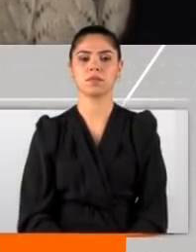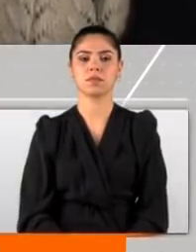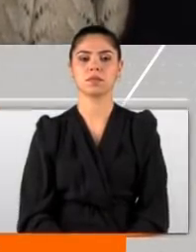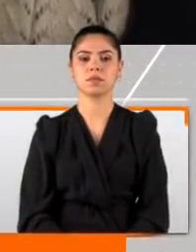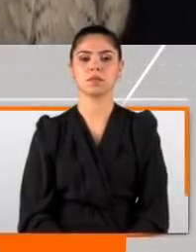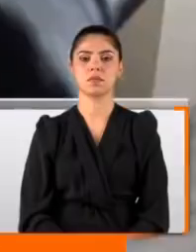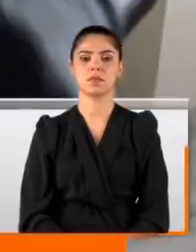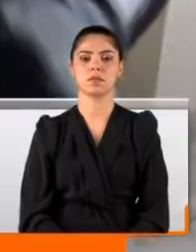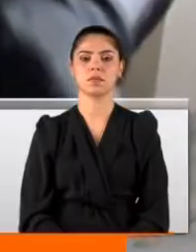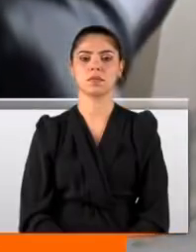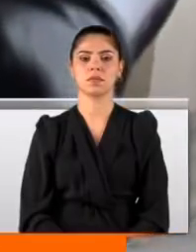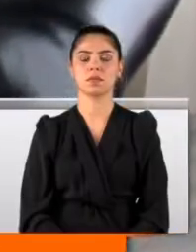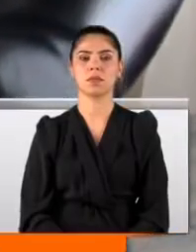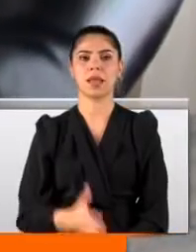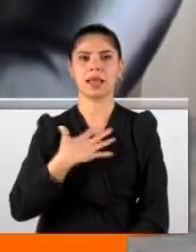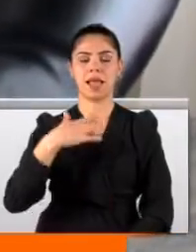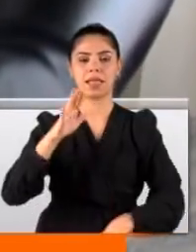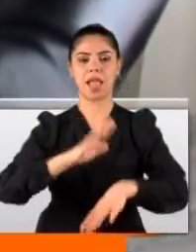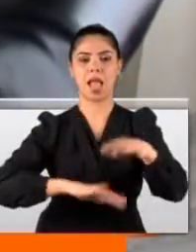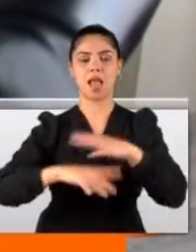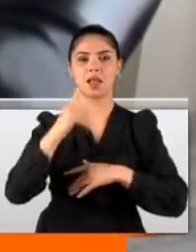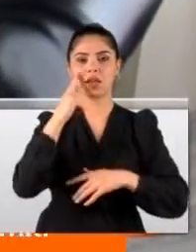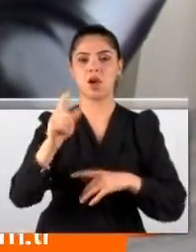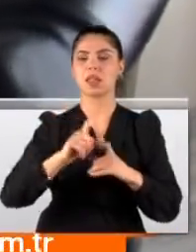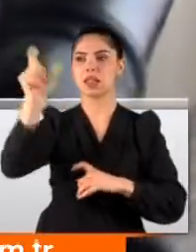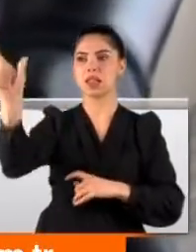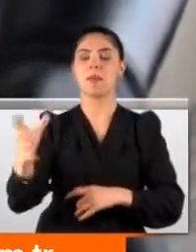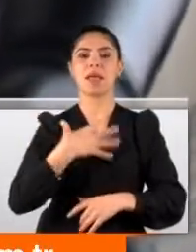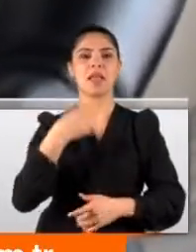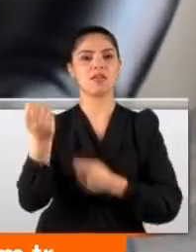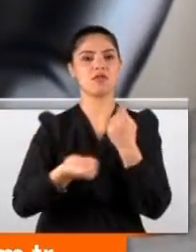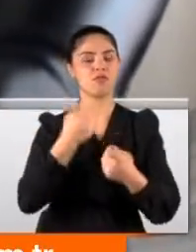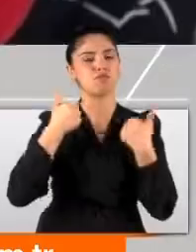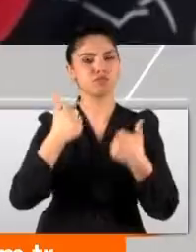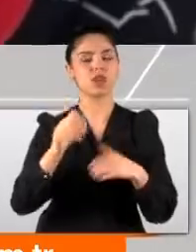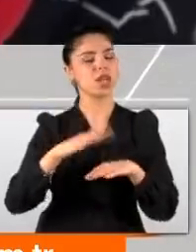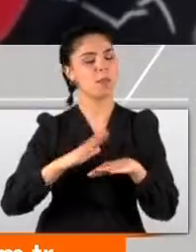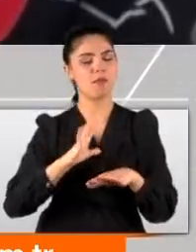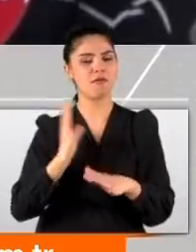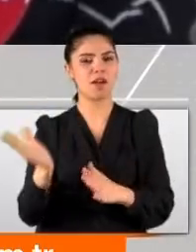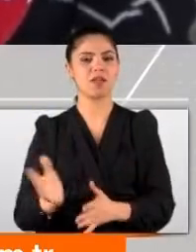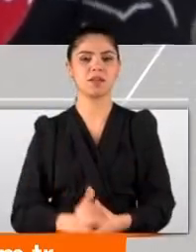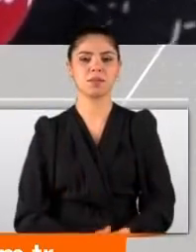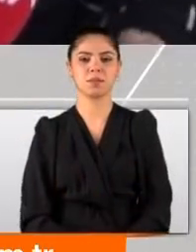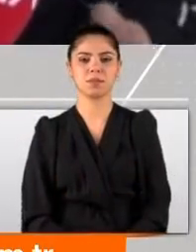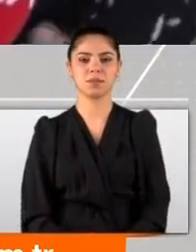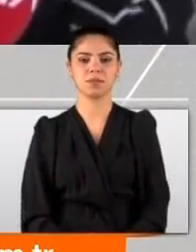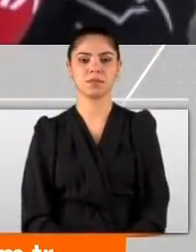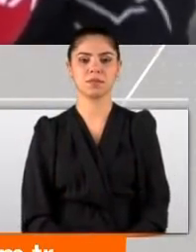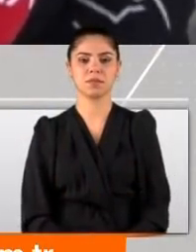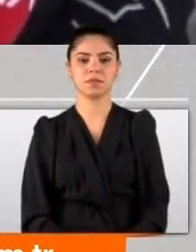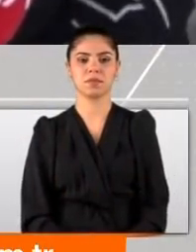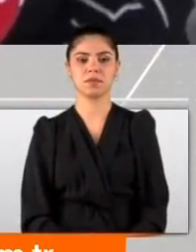kendisi yapabiliyor. Biyonik kol sayesinde Samet her işini artık kendi görebiliyor. Samet yeniden doğdu, yeniden